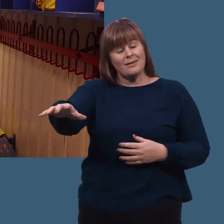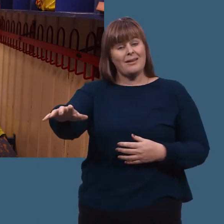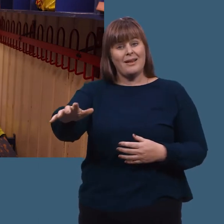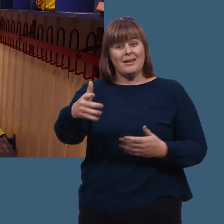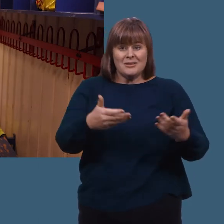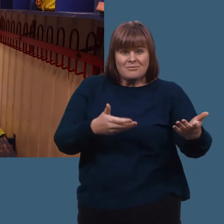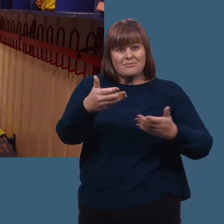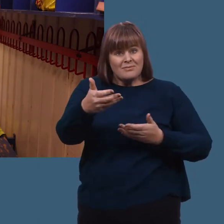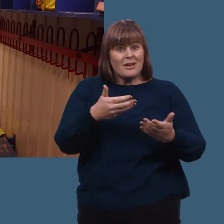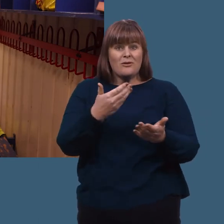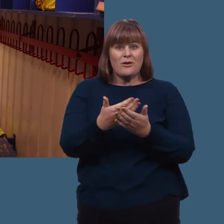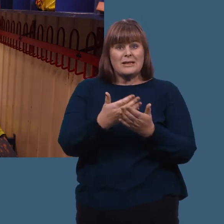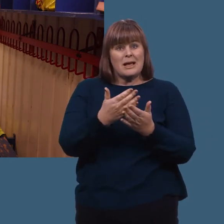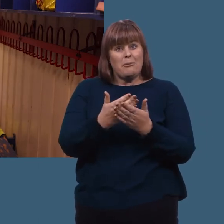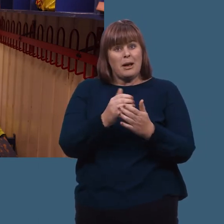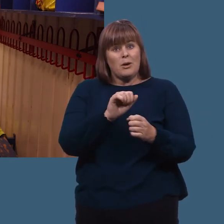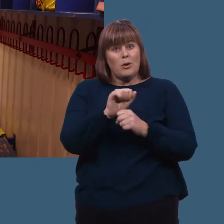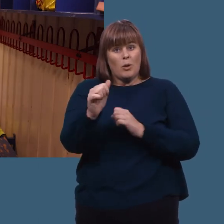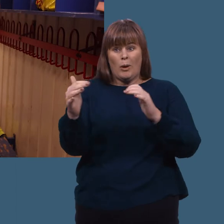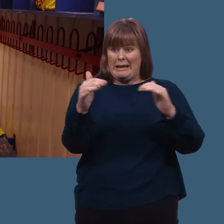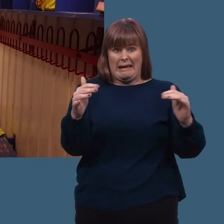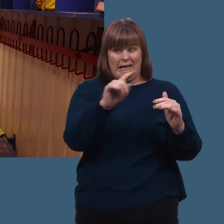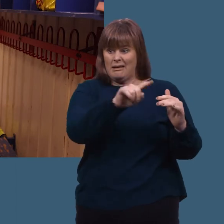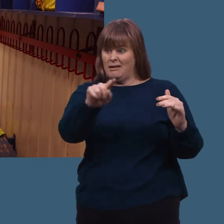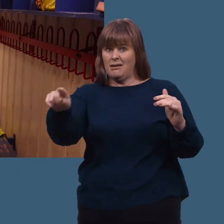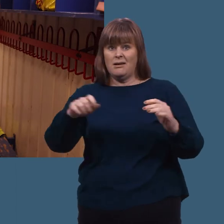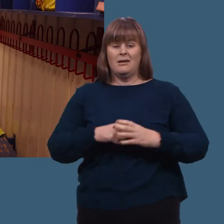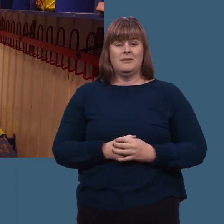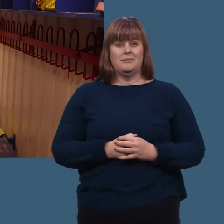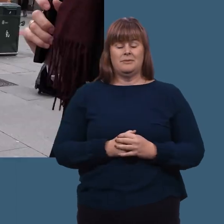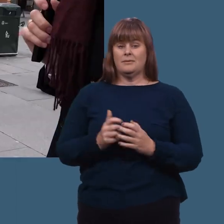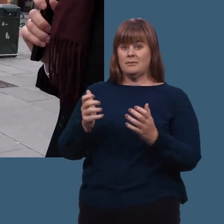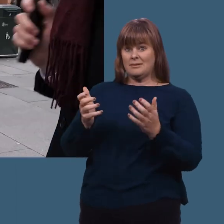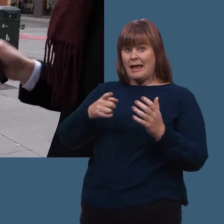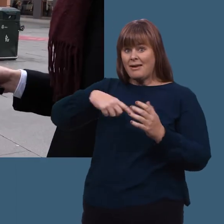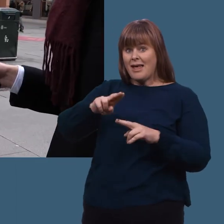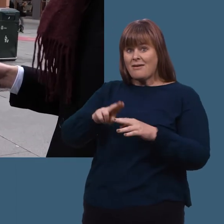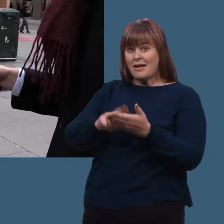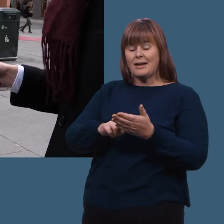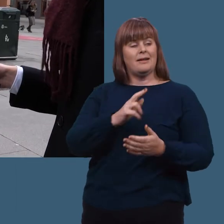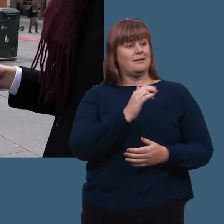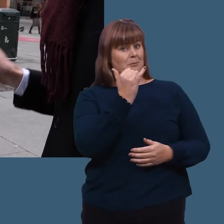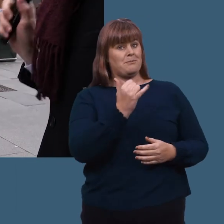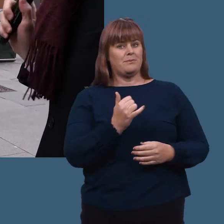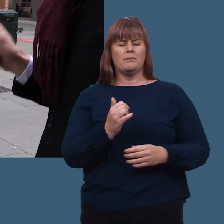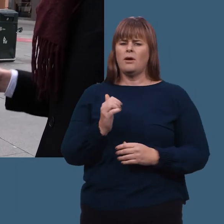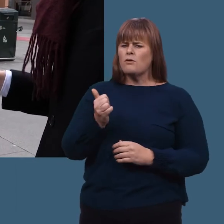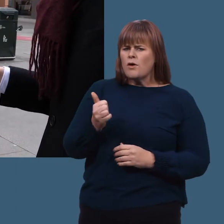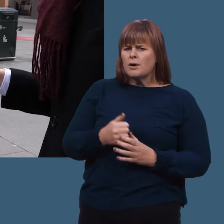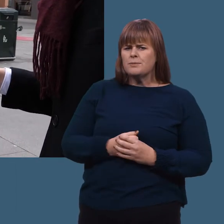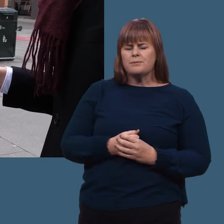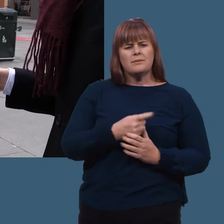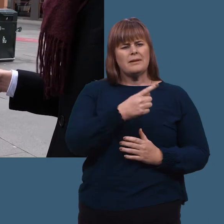landene. som at det liksom for eksempel at de ikke skal krige mot det andre landet. Trenger vi FN? Ja, det gjør vi. Hvorfor det?